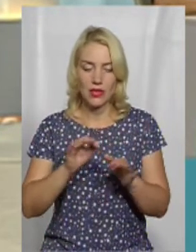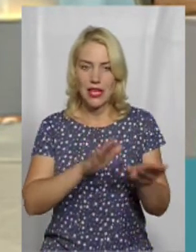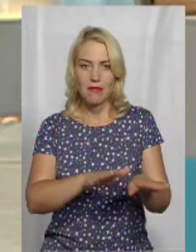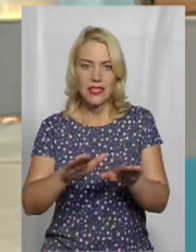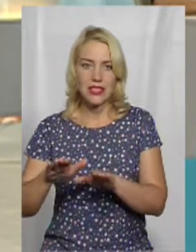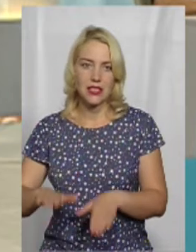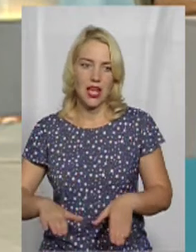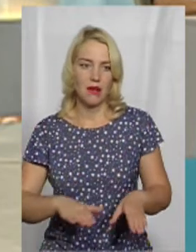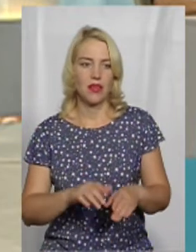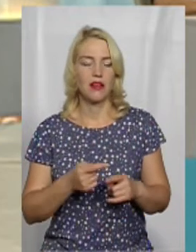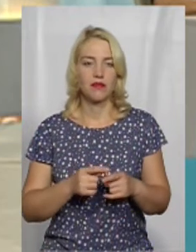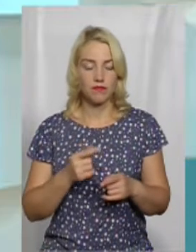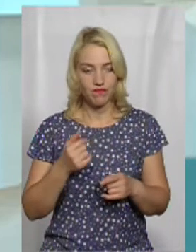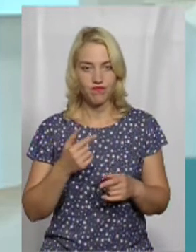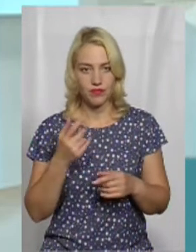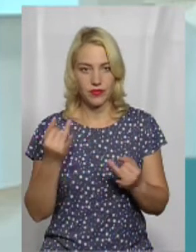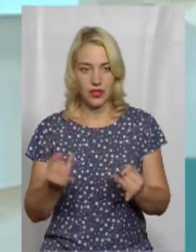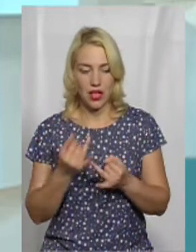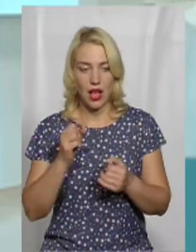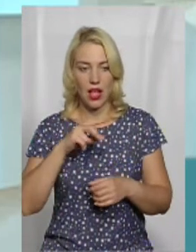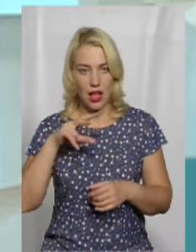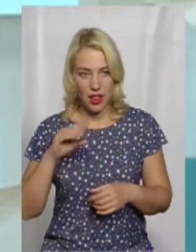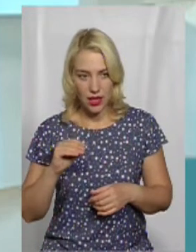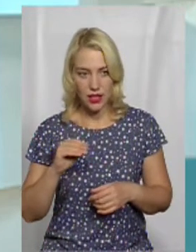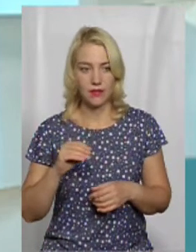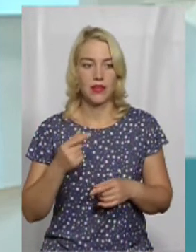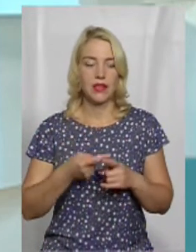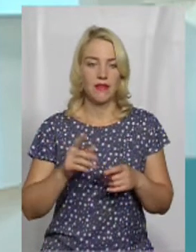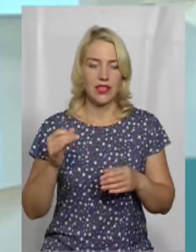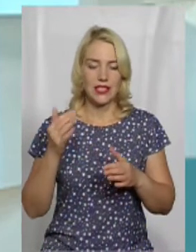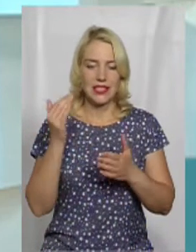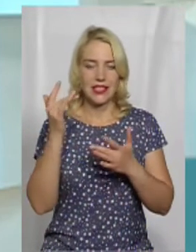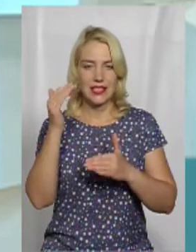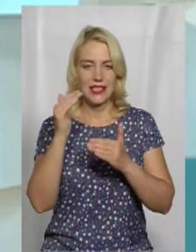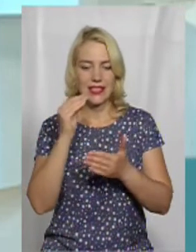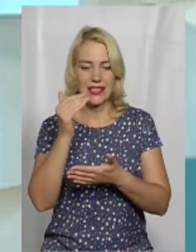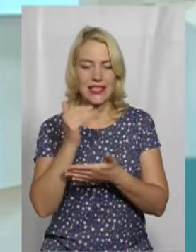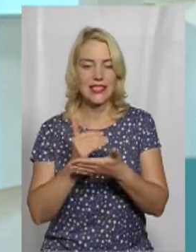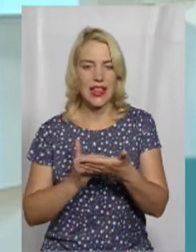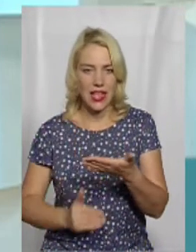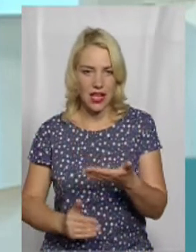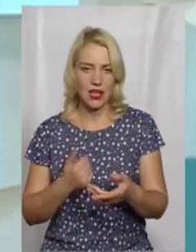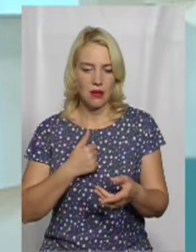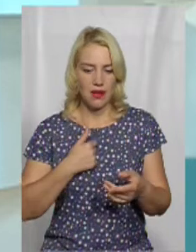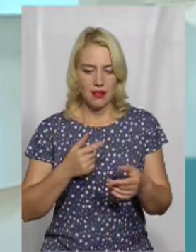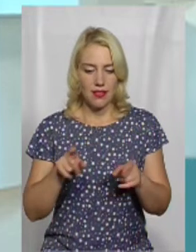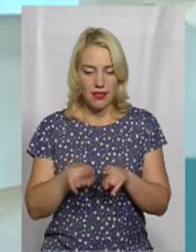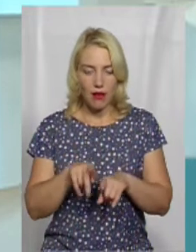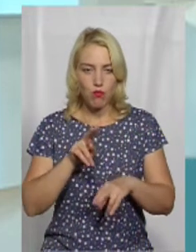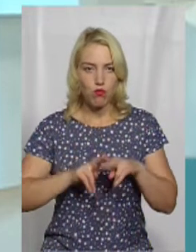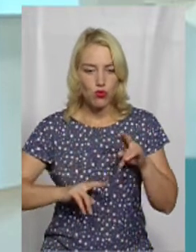пробирається явно більше. Але, але, тим не менш, весь сюжет, весь сценарій, тому подібне, формуємо таким чином, щоб він був